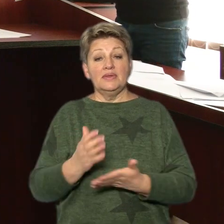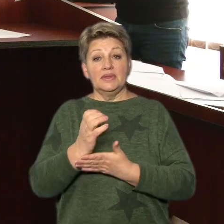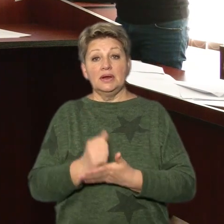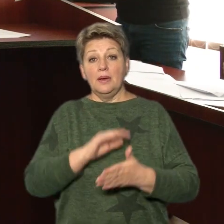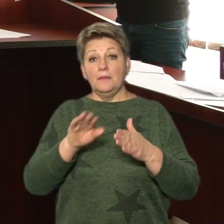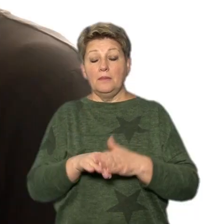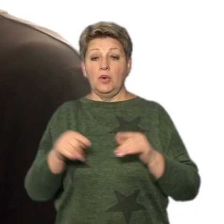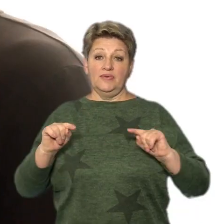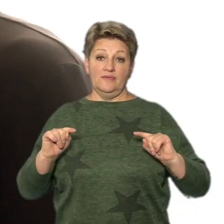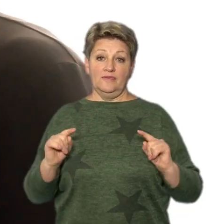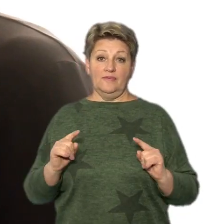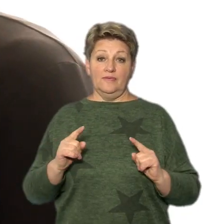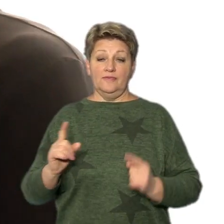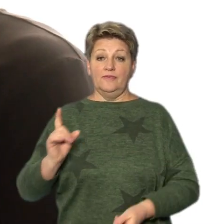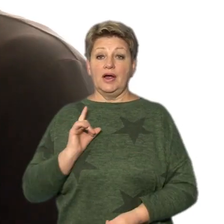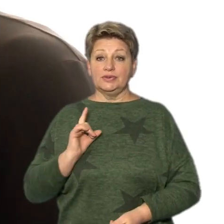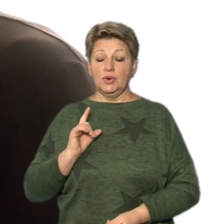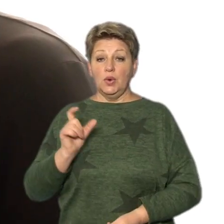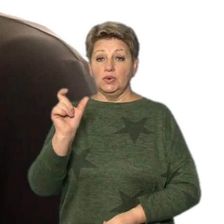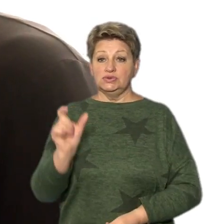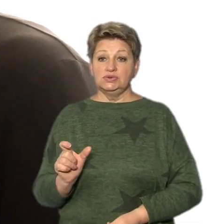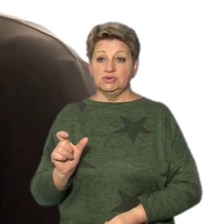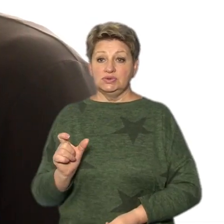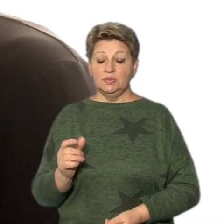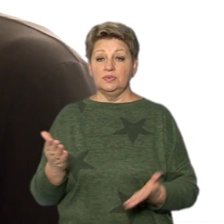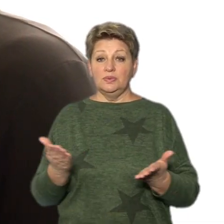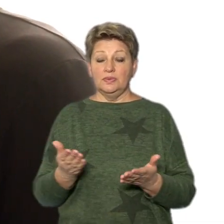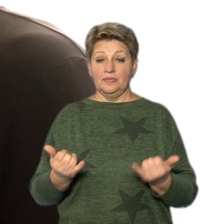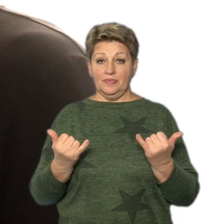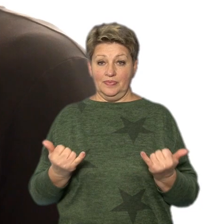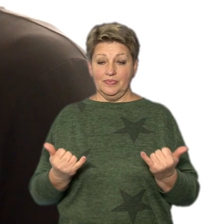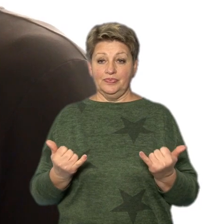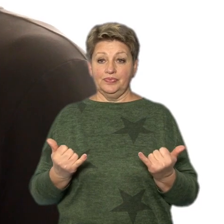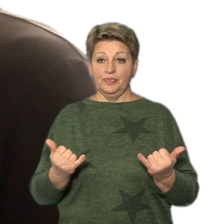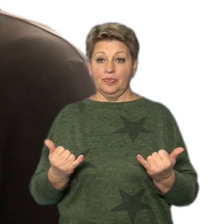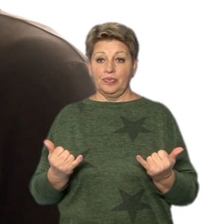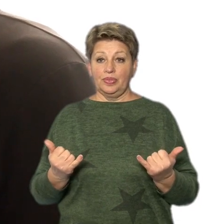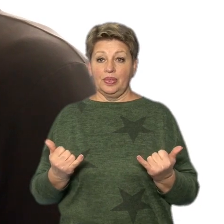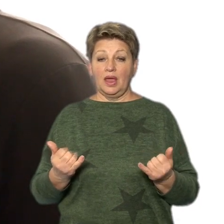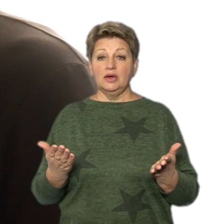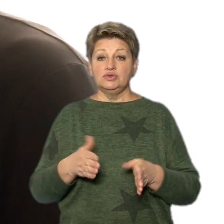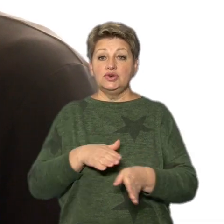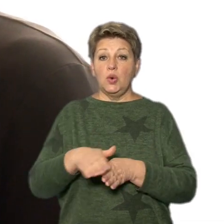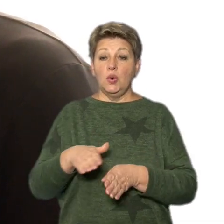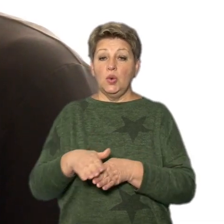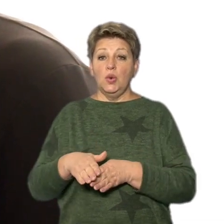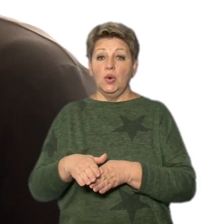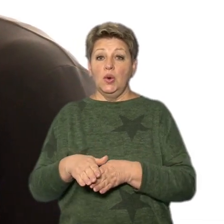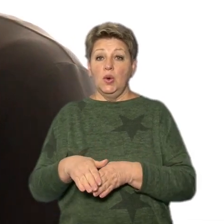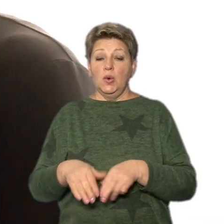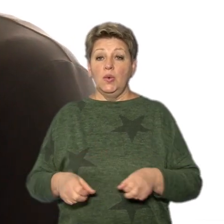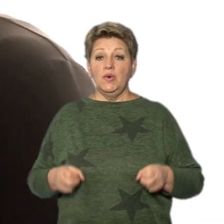вартою. Особа, якщо бачите, стоїть у 177, що вчинила новий злочин і